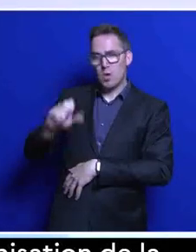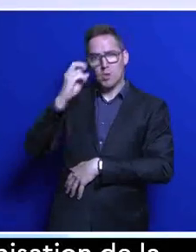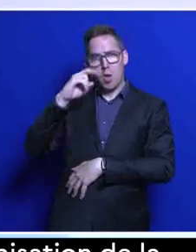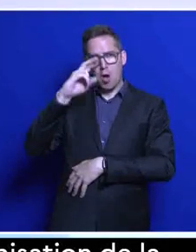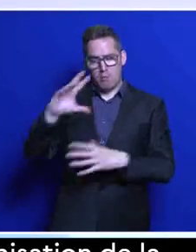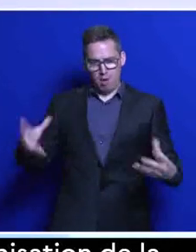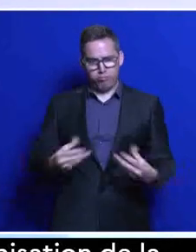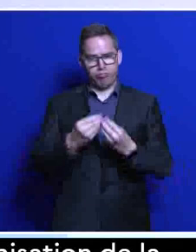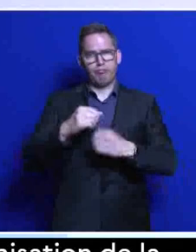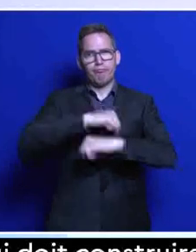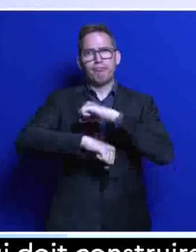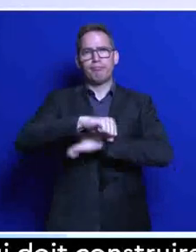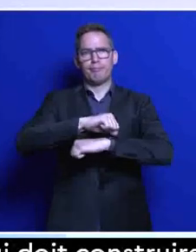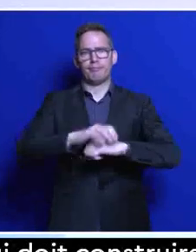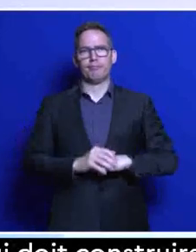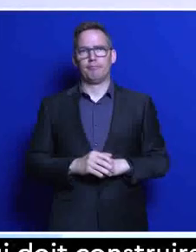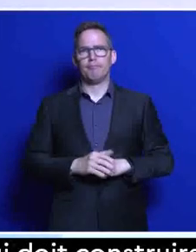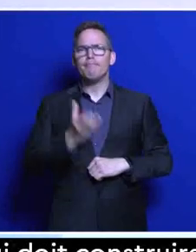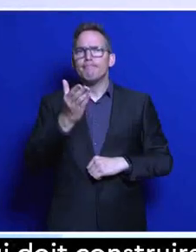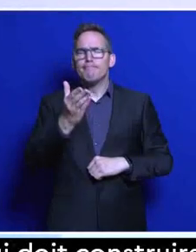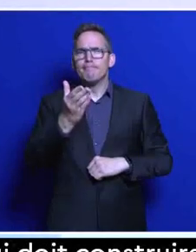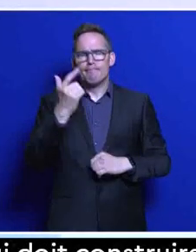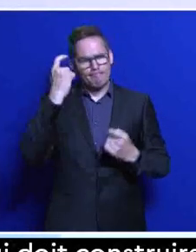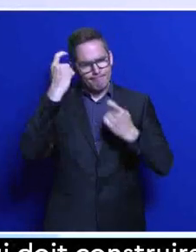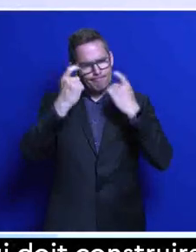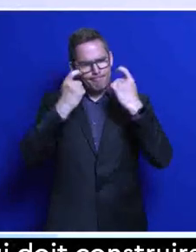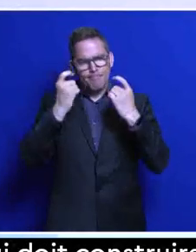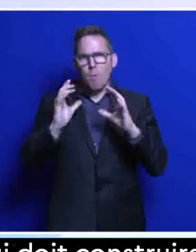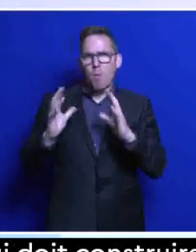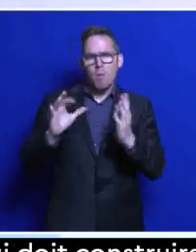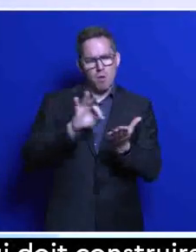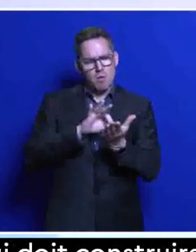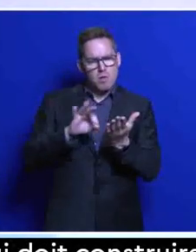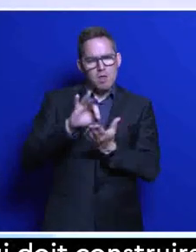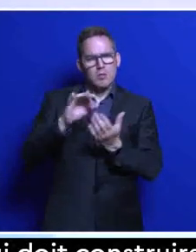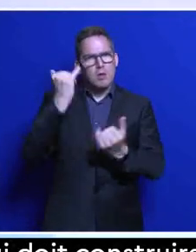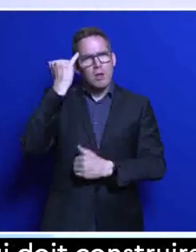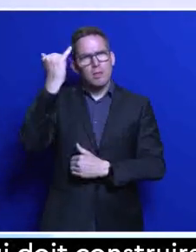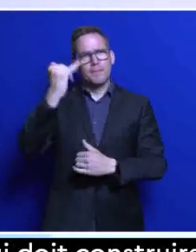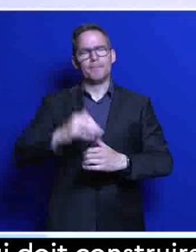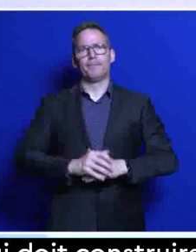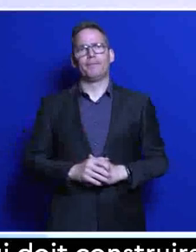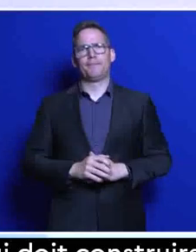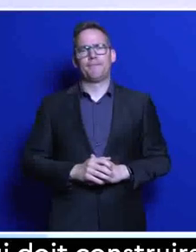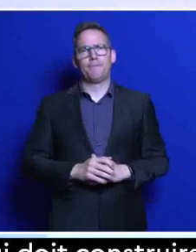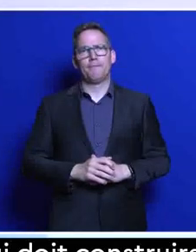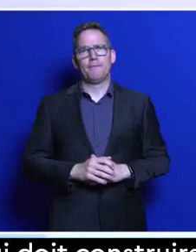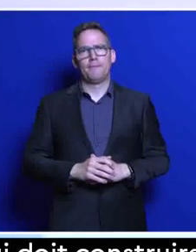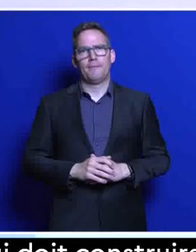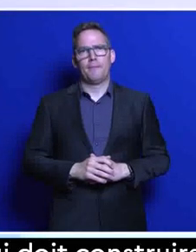stratégies que chacun d'entre nous a développées pour faire face à ces deux défis ? En France,